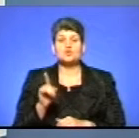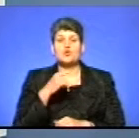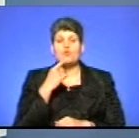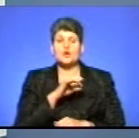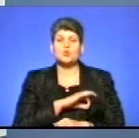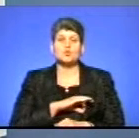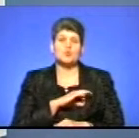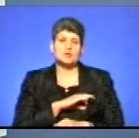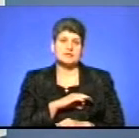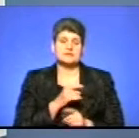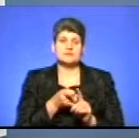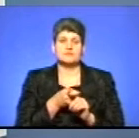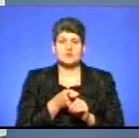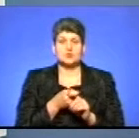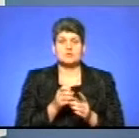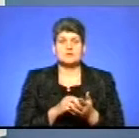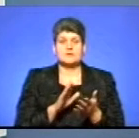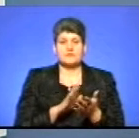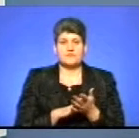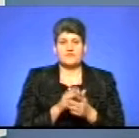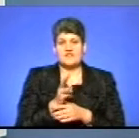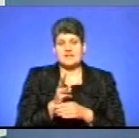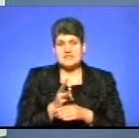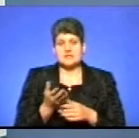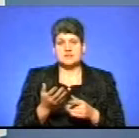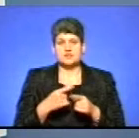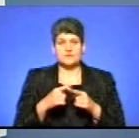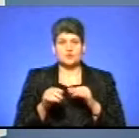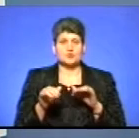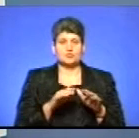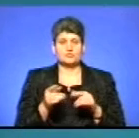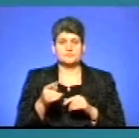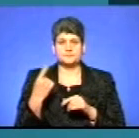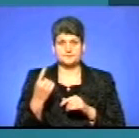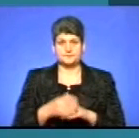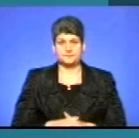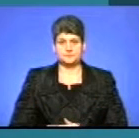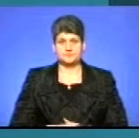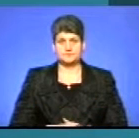приводу запровадження відеофіксації швидкості руху транспортних засобів на Тернопільщині?